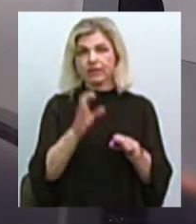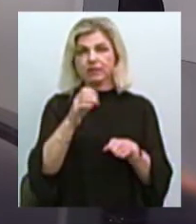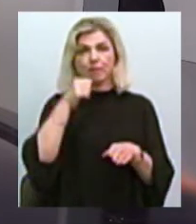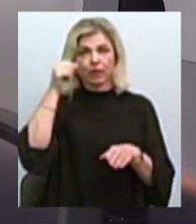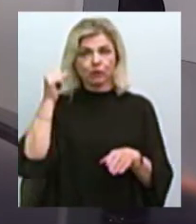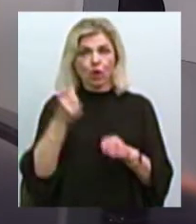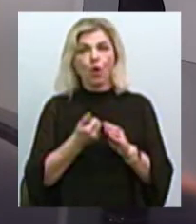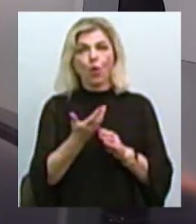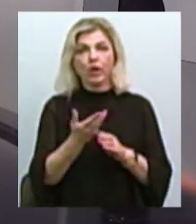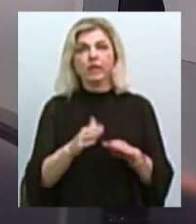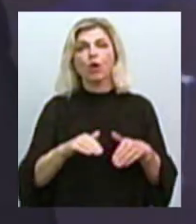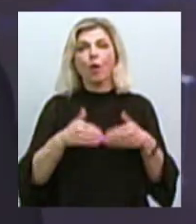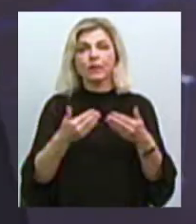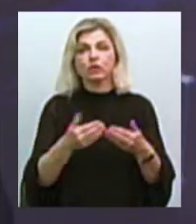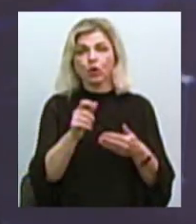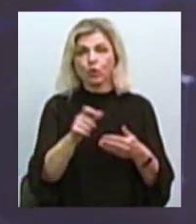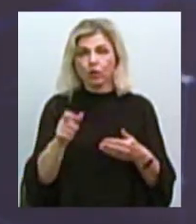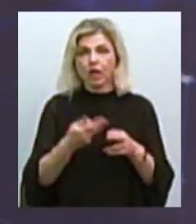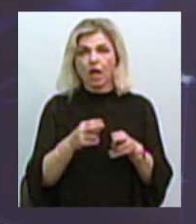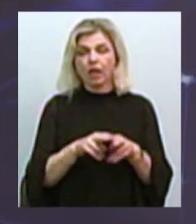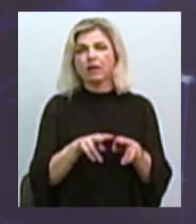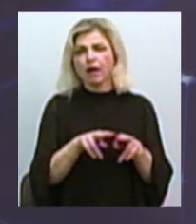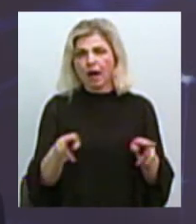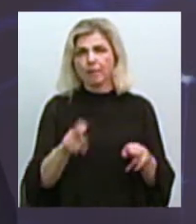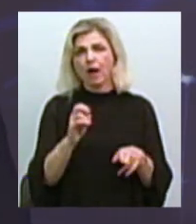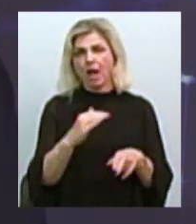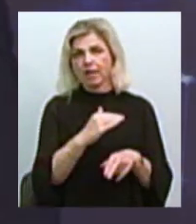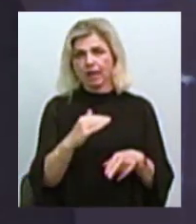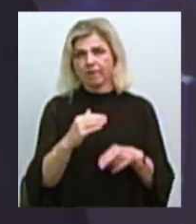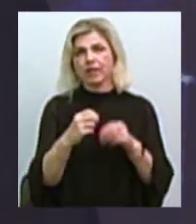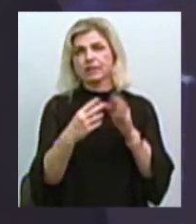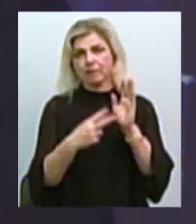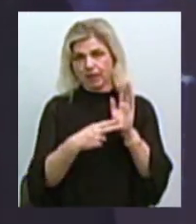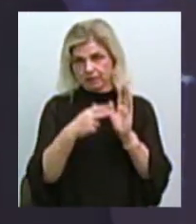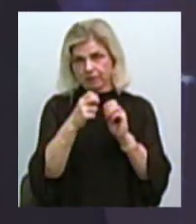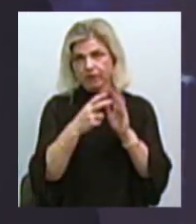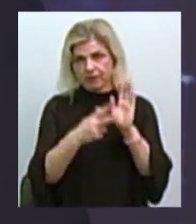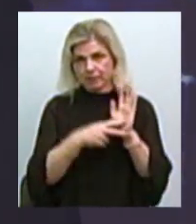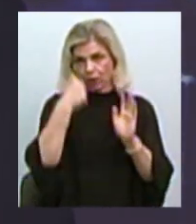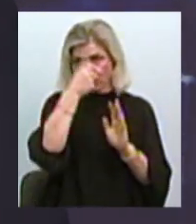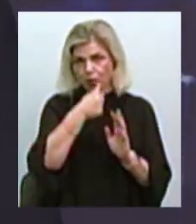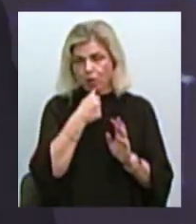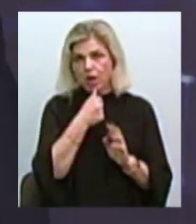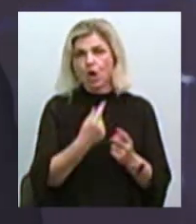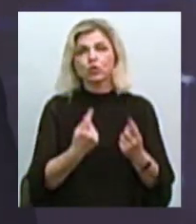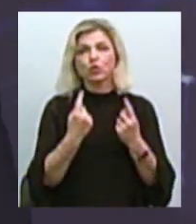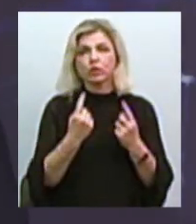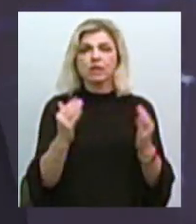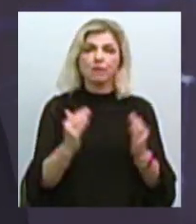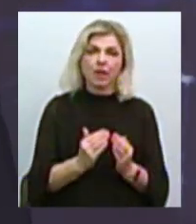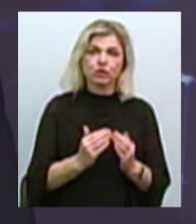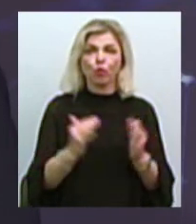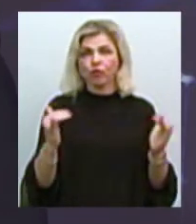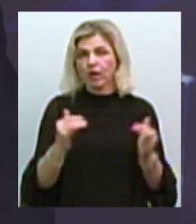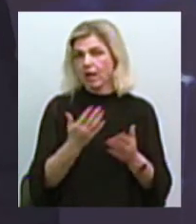звернення громадян ця динаміка майже на рівні 2018 року. Тобто динаміки ми по збільшенню, суттєвої чи по зменшенню, ми не